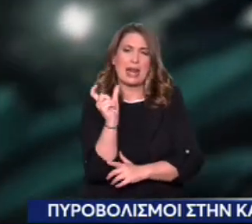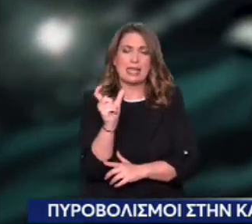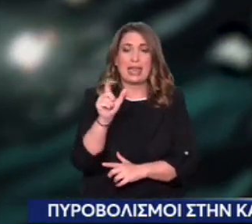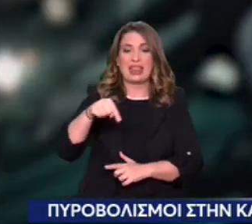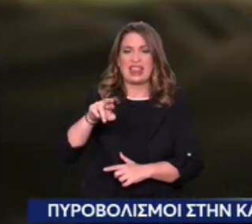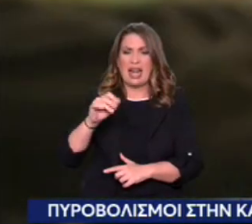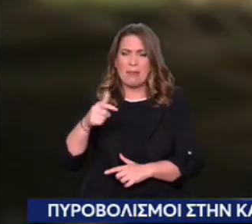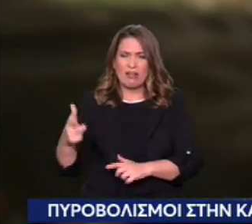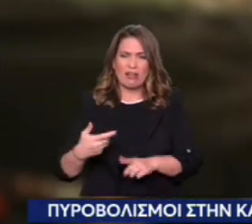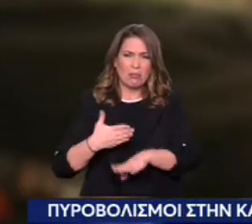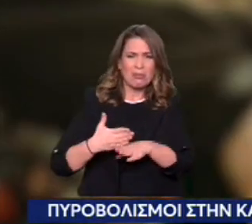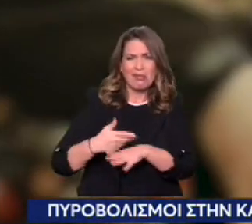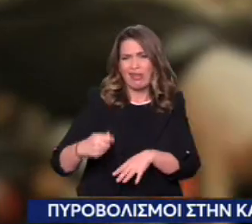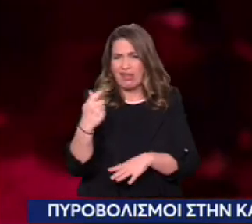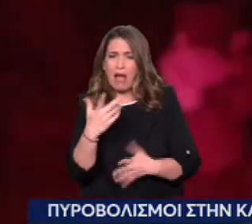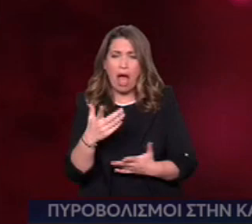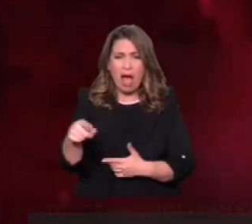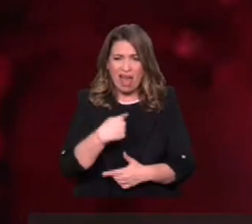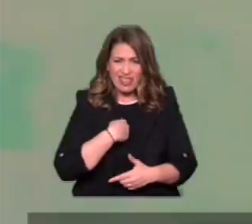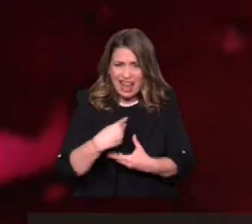κομπάζουν πως όποιος βλεχτεί στα πόδια τους